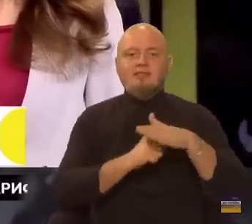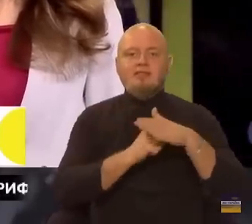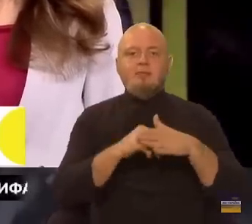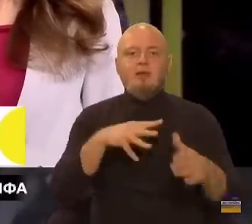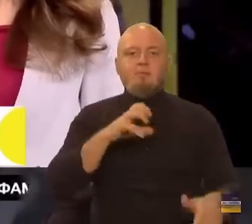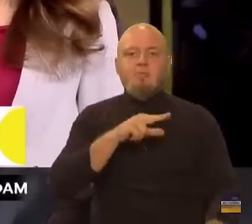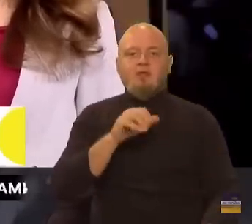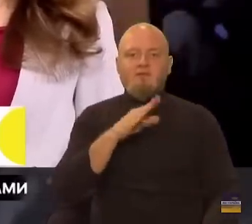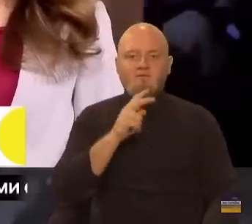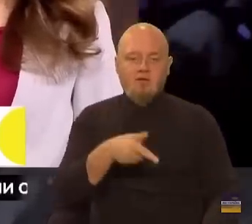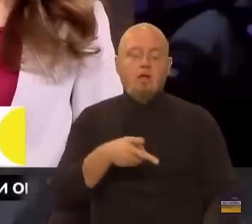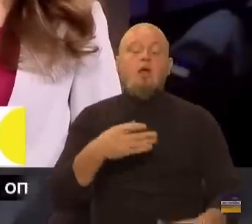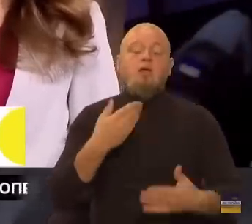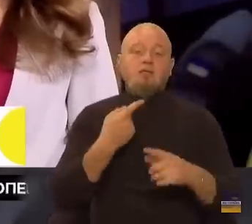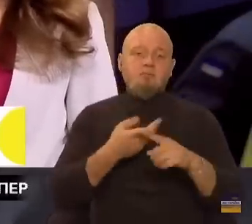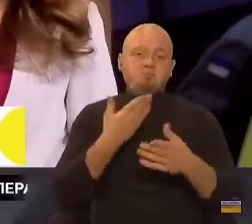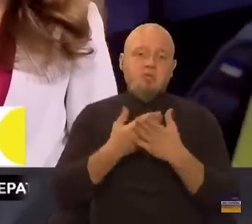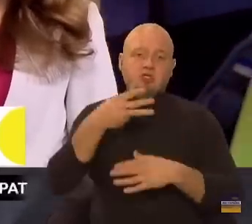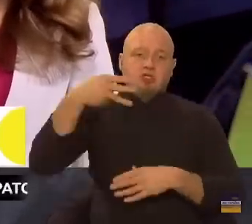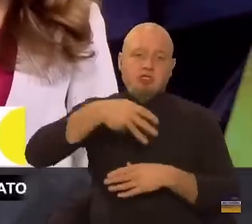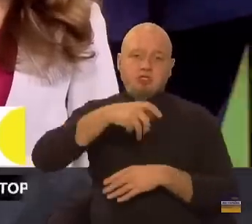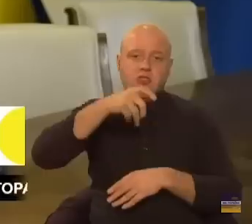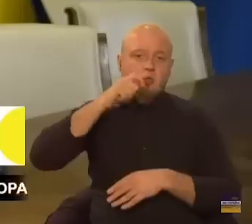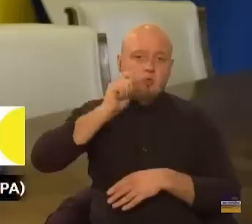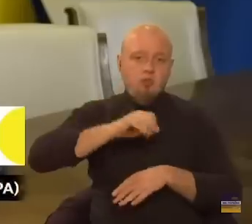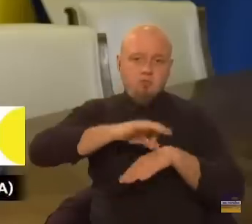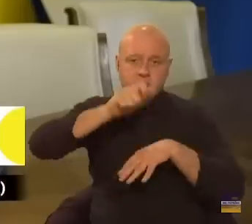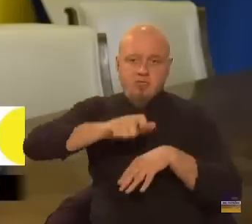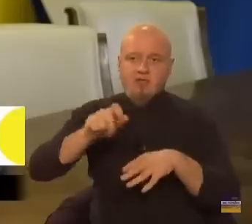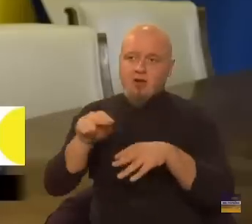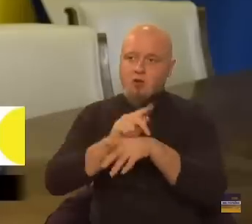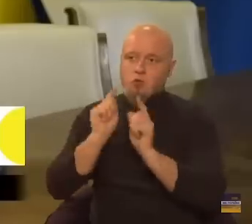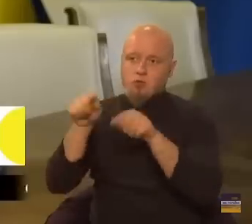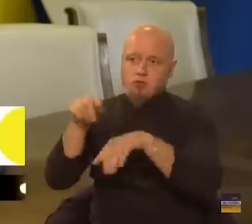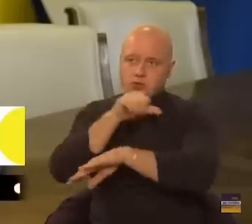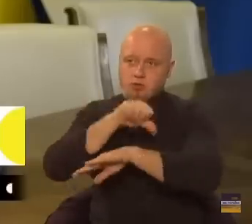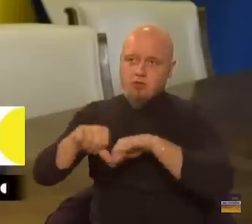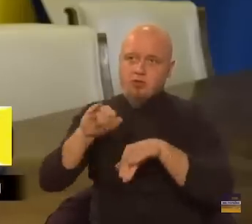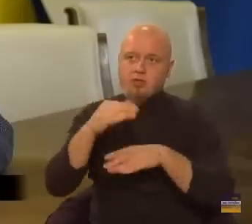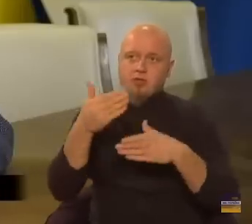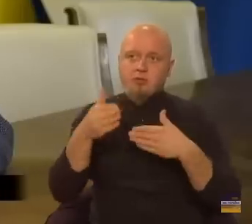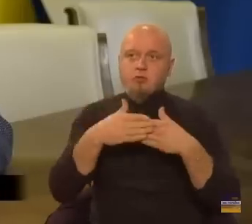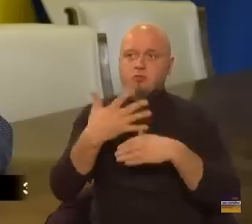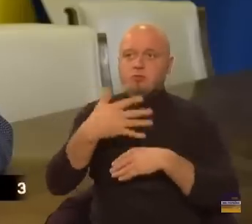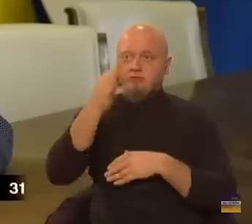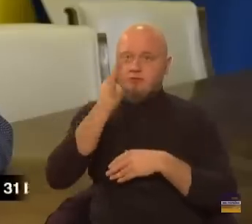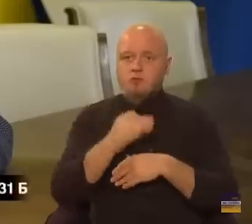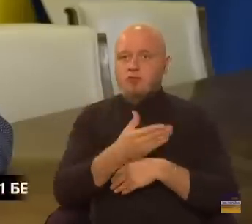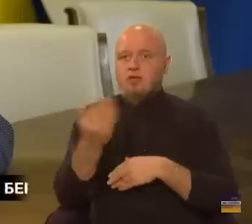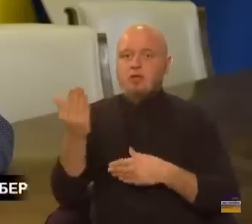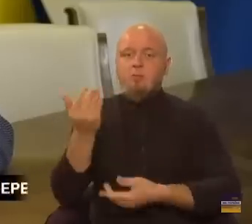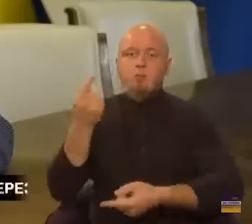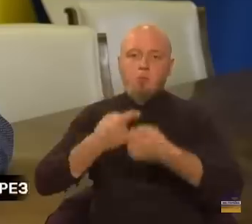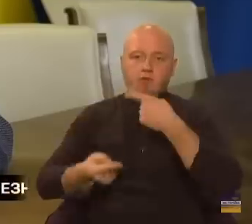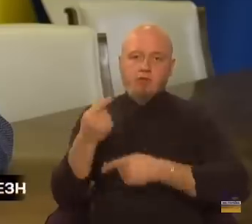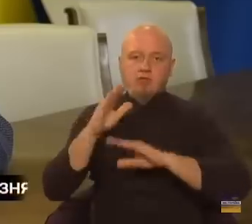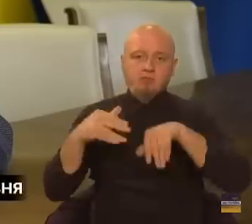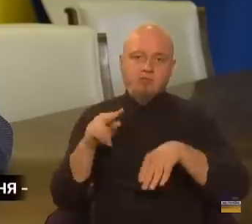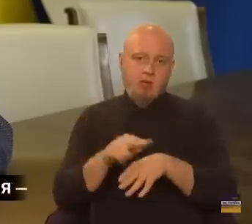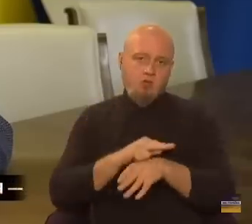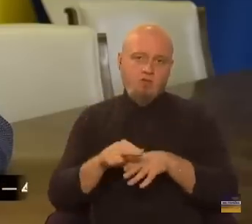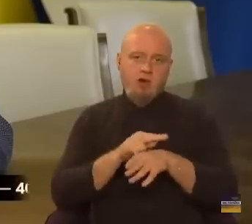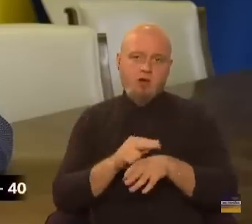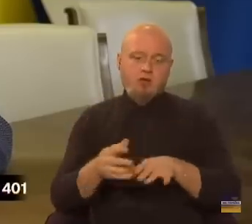тисячі українських пацієнтів лікуються за кордоном. І вже близько 50% їх повертається після